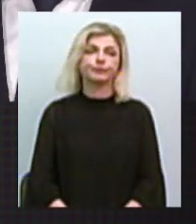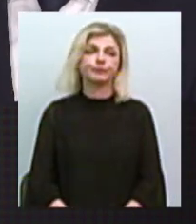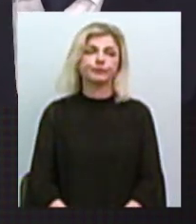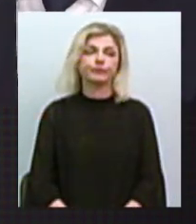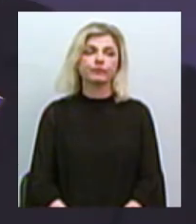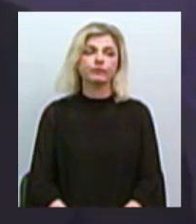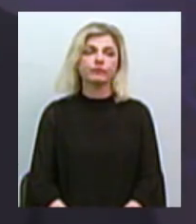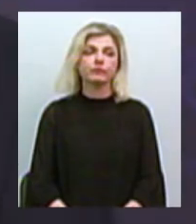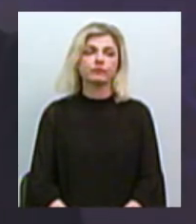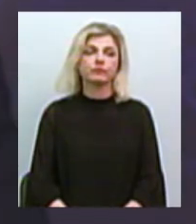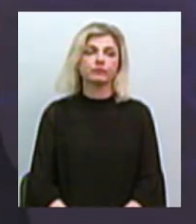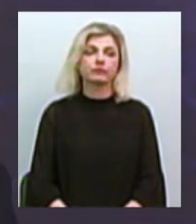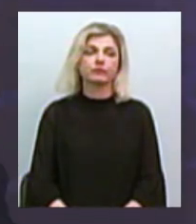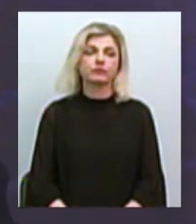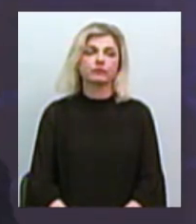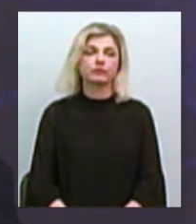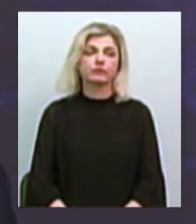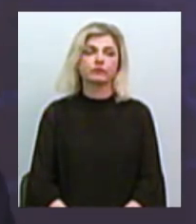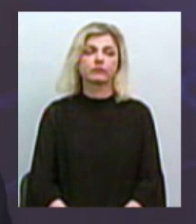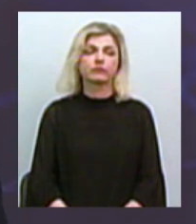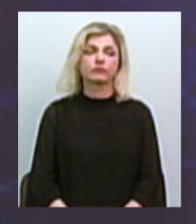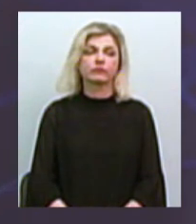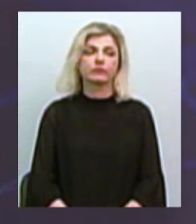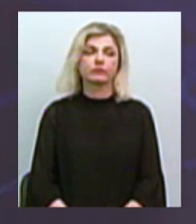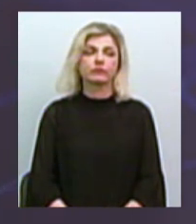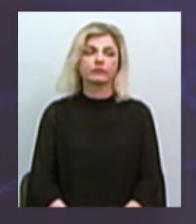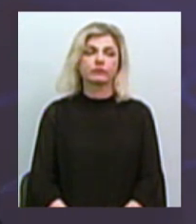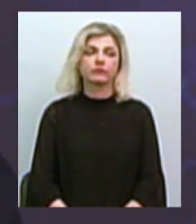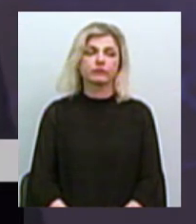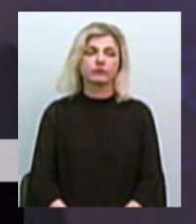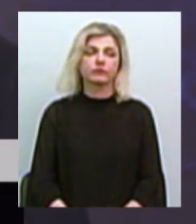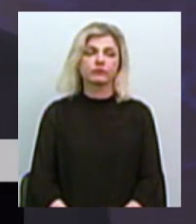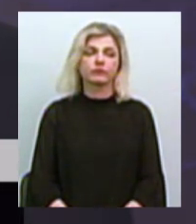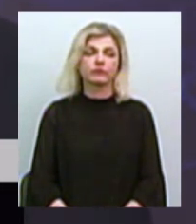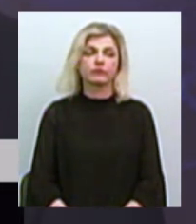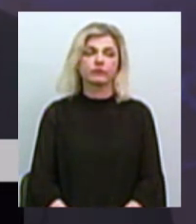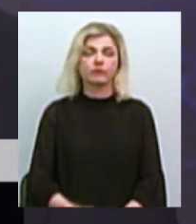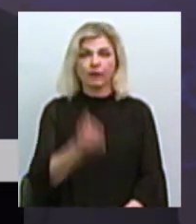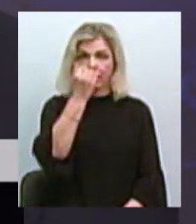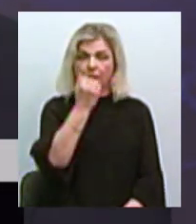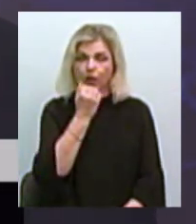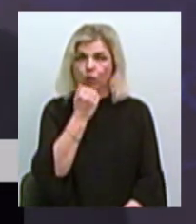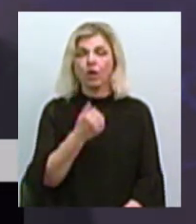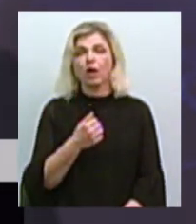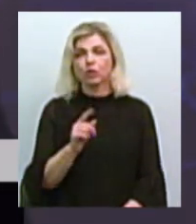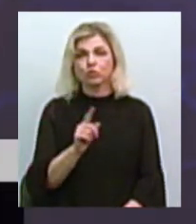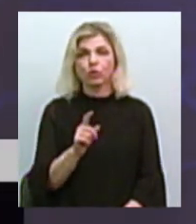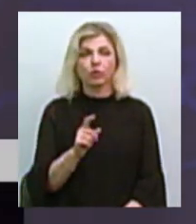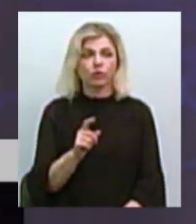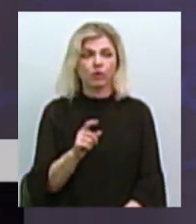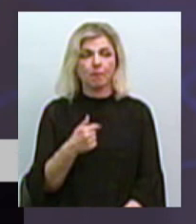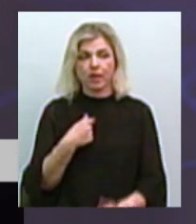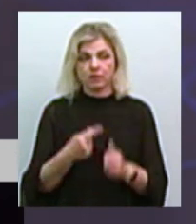Будь лавка. Дякую. Знову ж таки, на жаль, не почув ім'я. Але що стосується знову ж таки... Я звідсюю